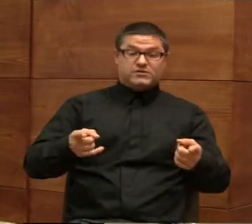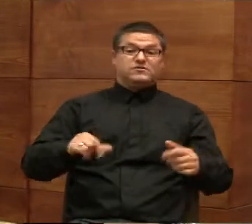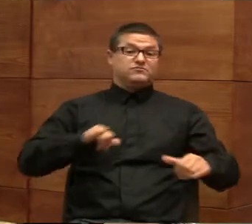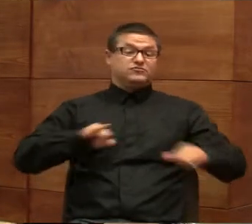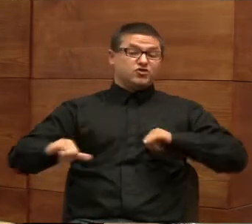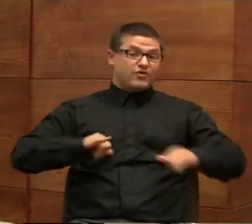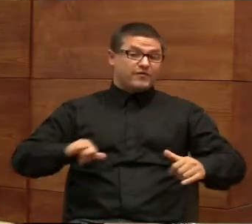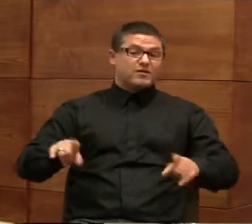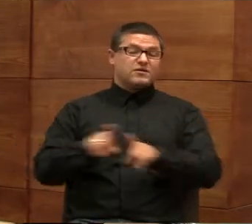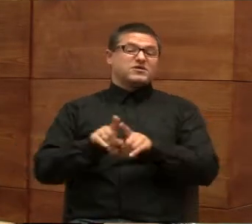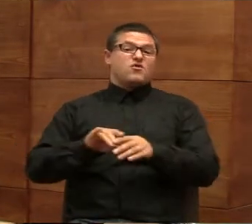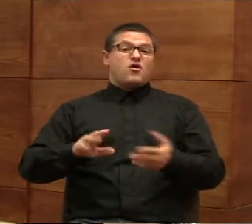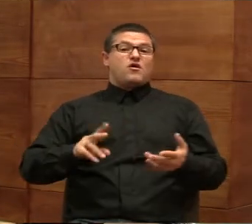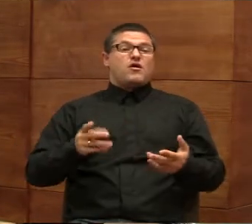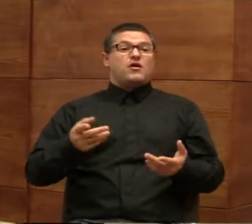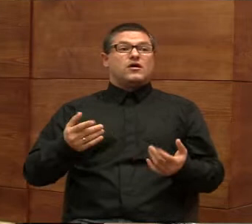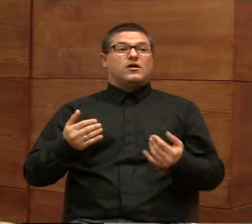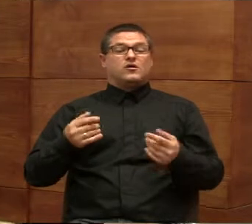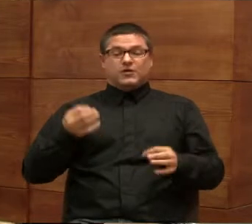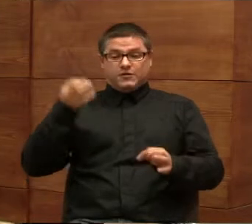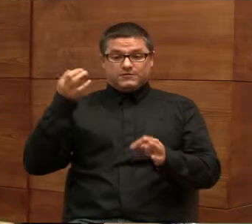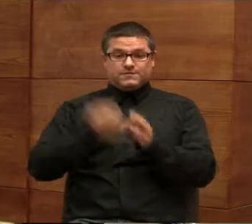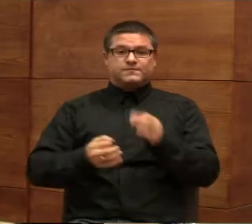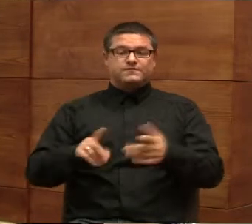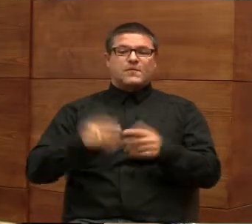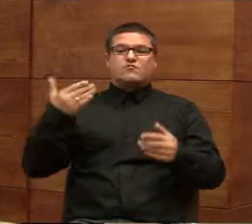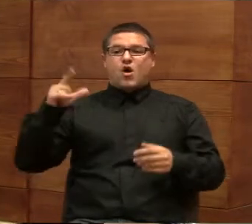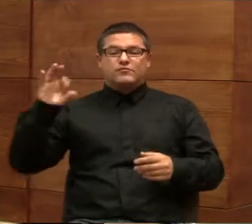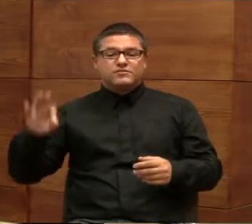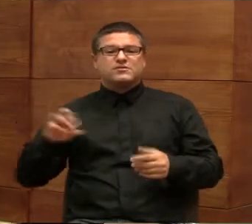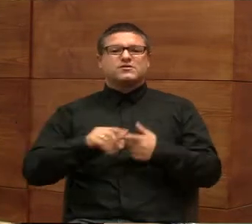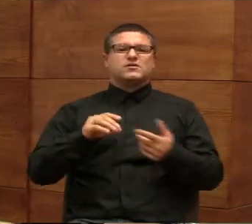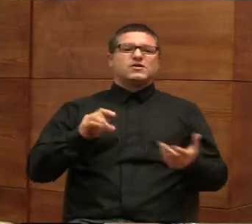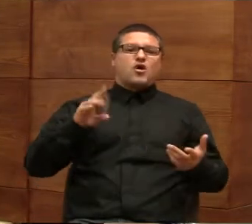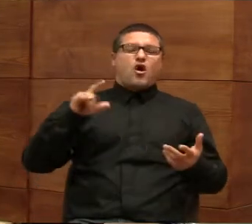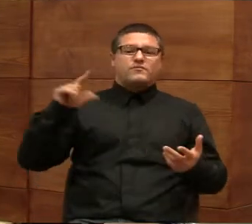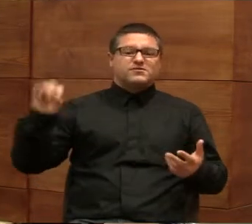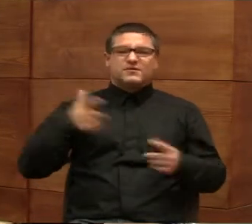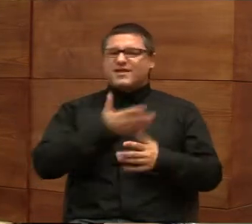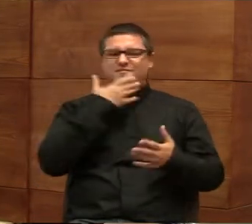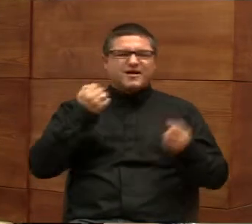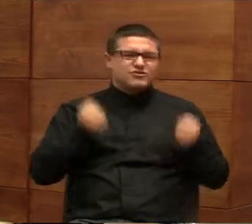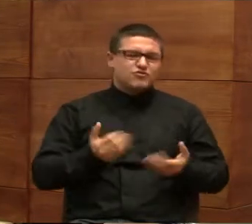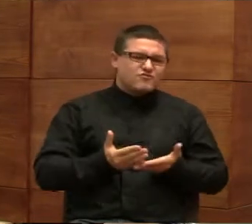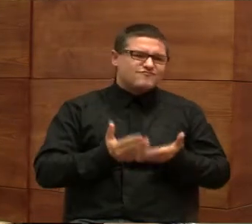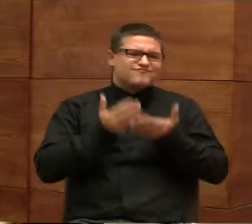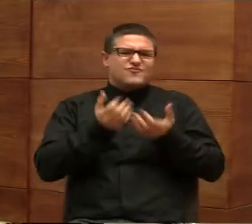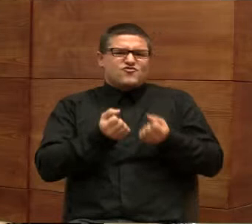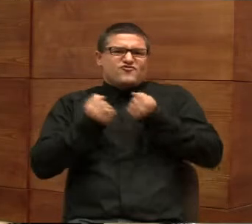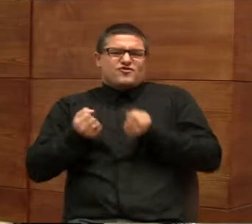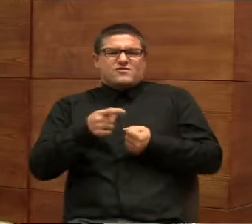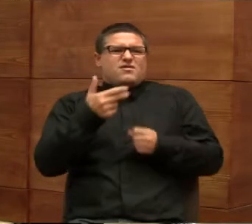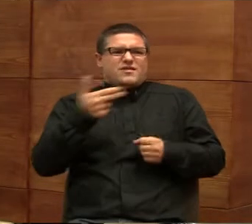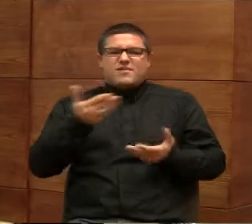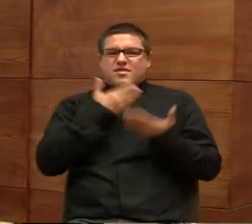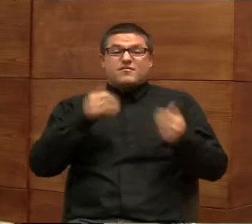strony już konkretnych instytucji. MOPSy, GOPSy nie są w stanie udźwignąć tych tematów. My ze strony